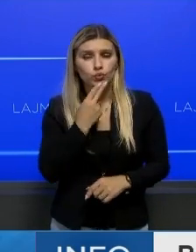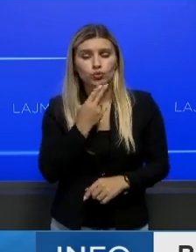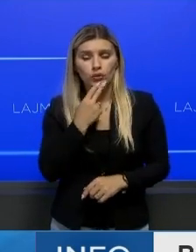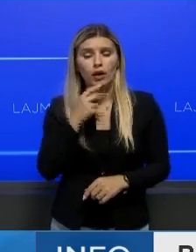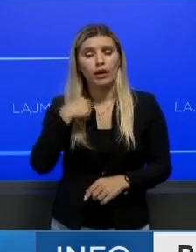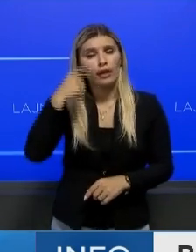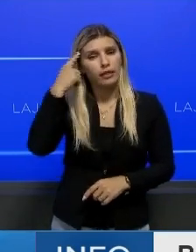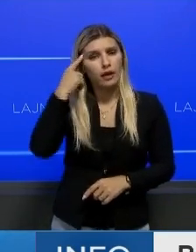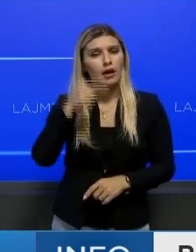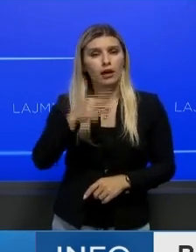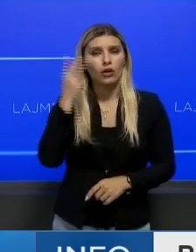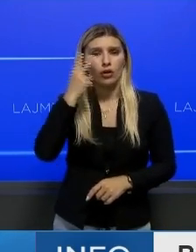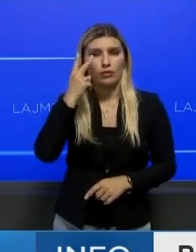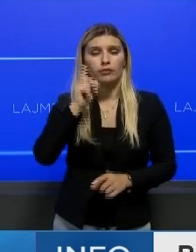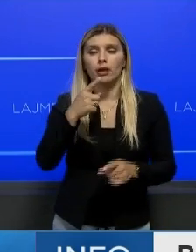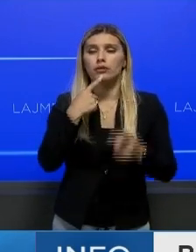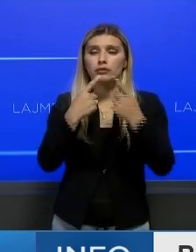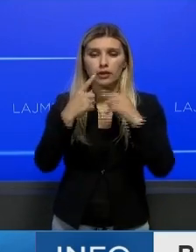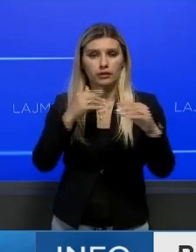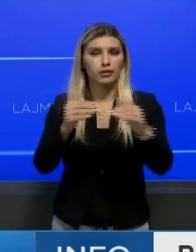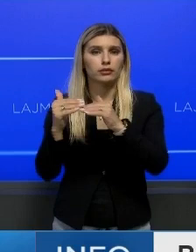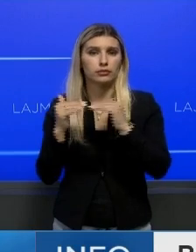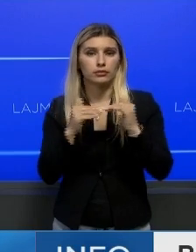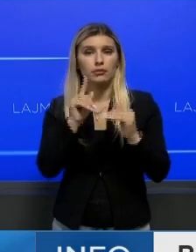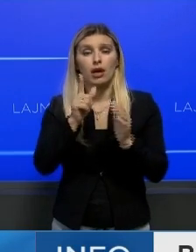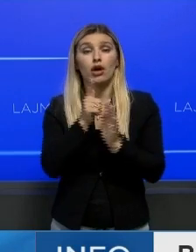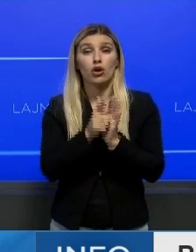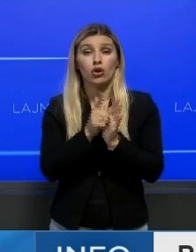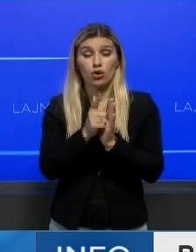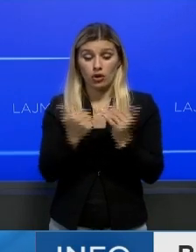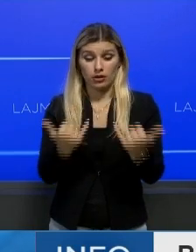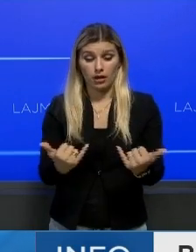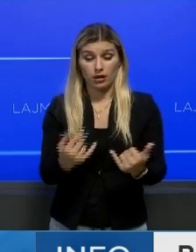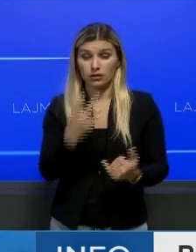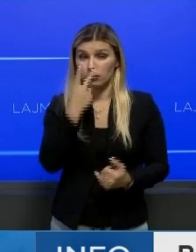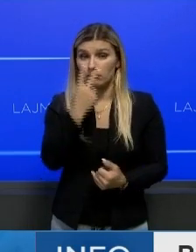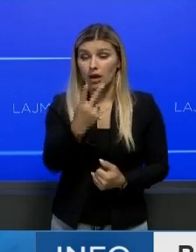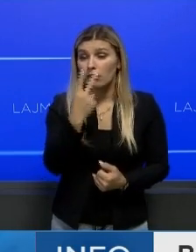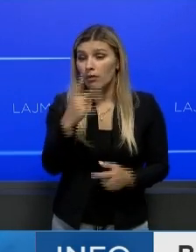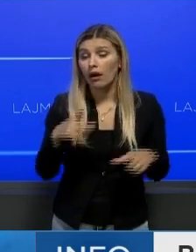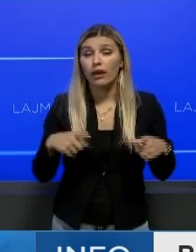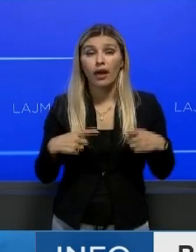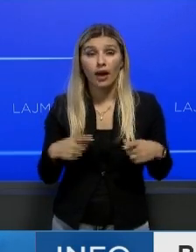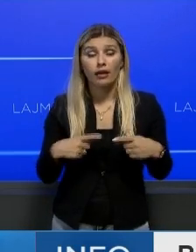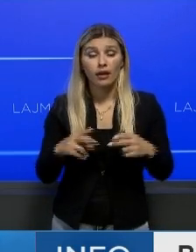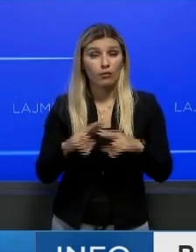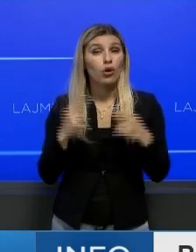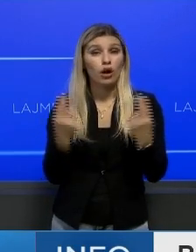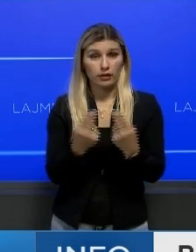një organizëm konsensual, me gjithatë me kohët në të cilat jetojmë.